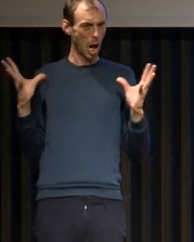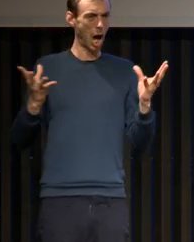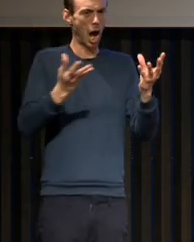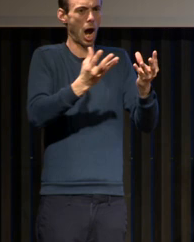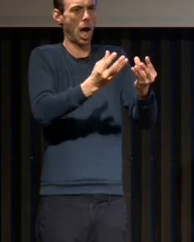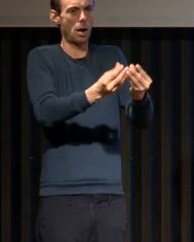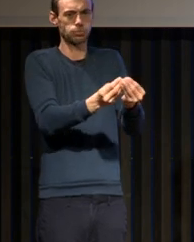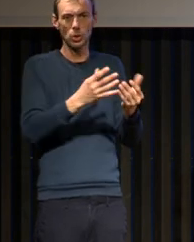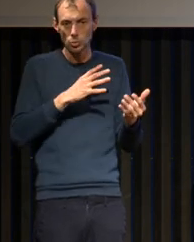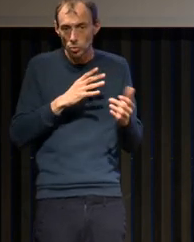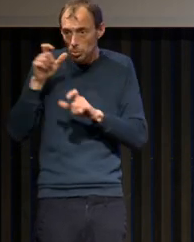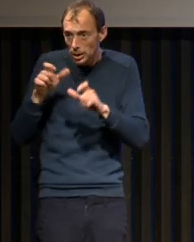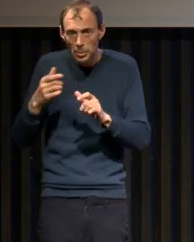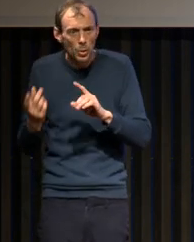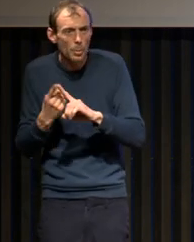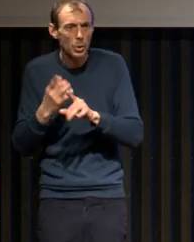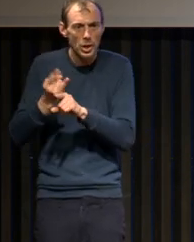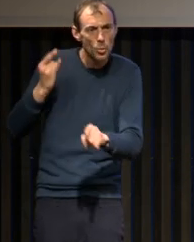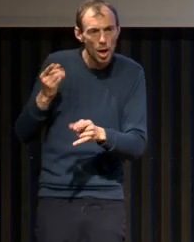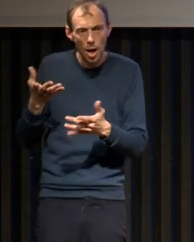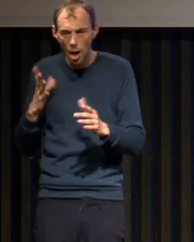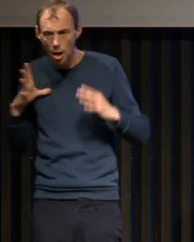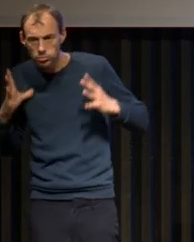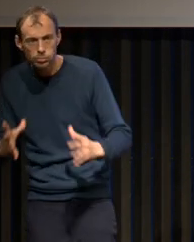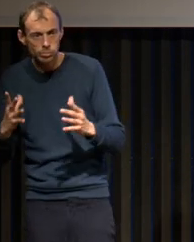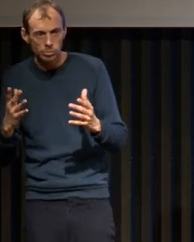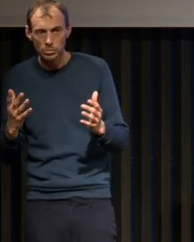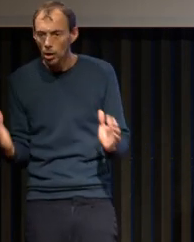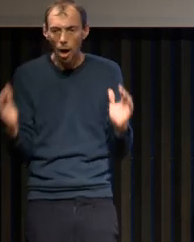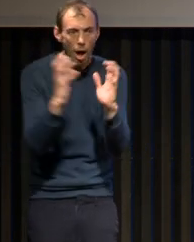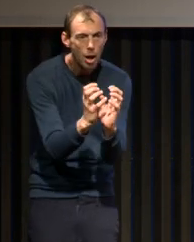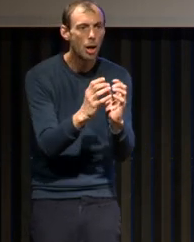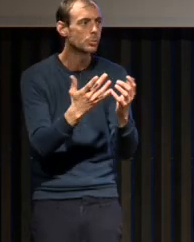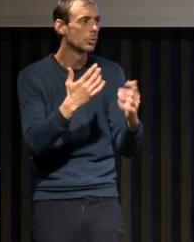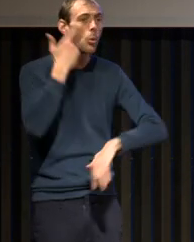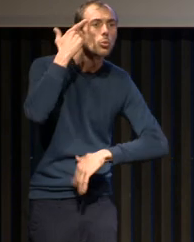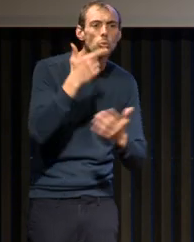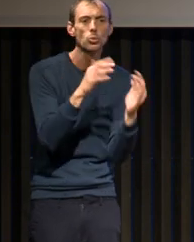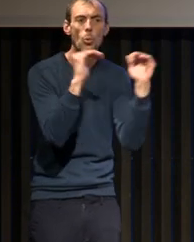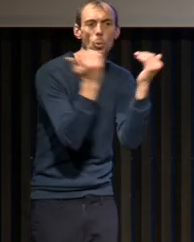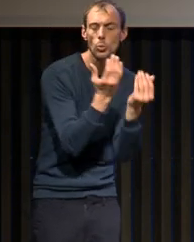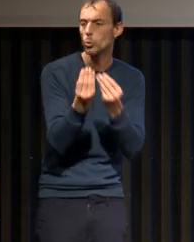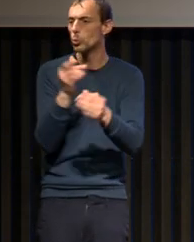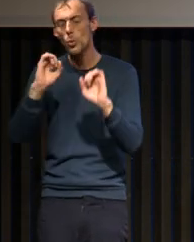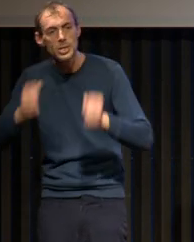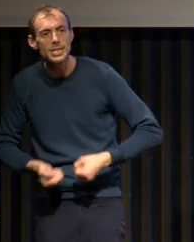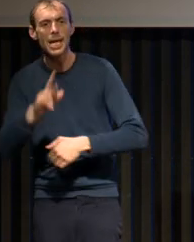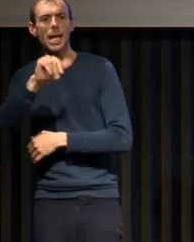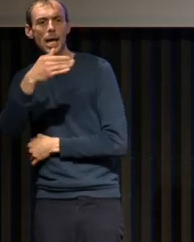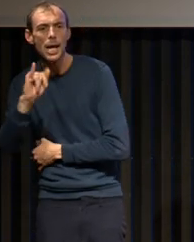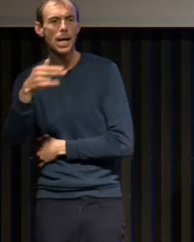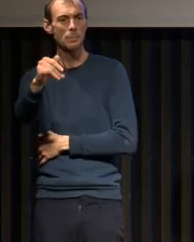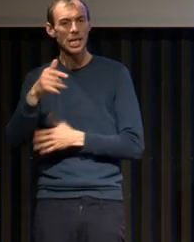qui se sont réunis à certains endroits, à la Royal Society de Londres, dans les stations de ski, à Rimini, ont fait qu'on